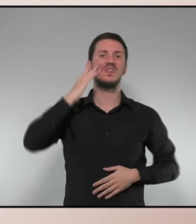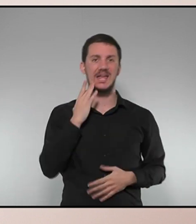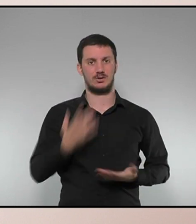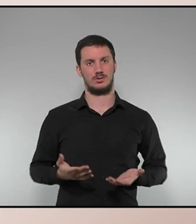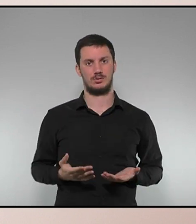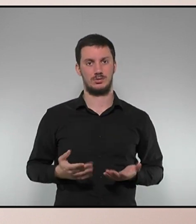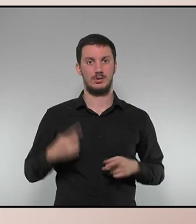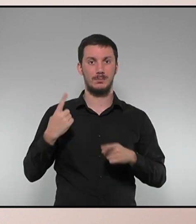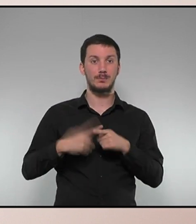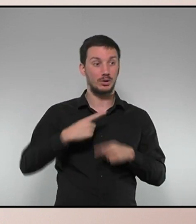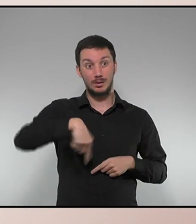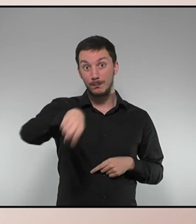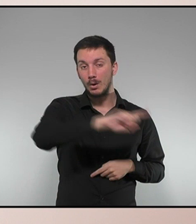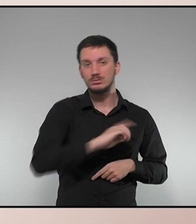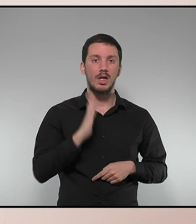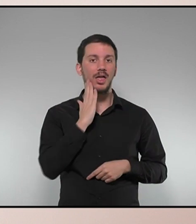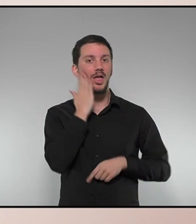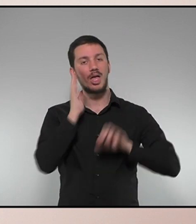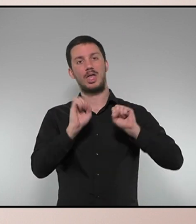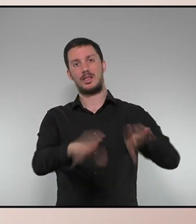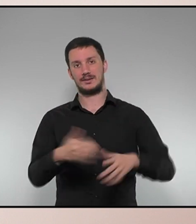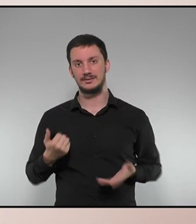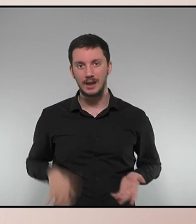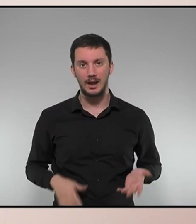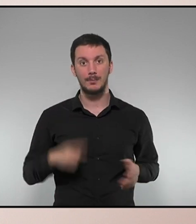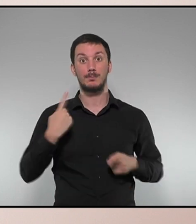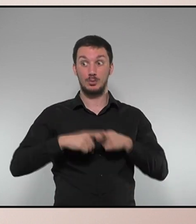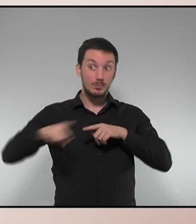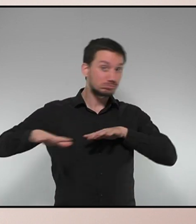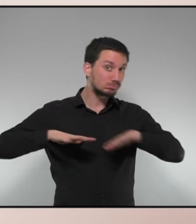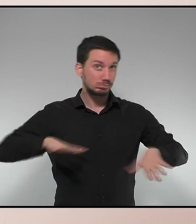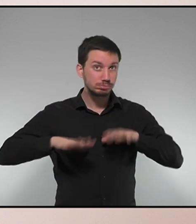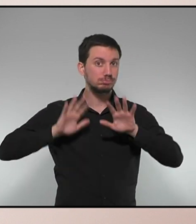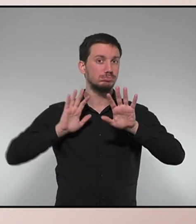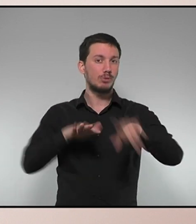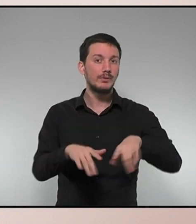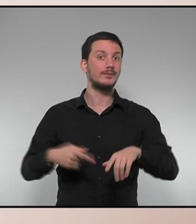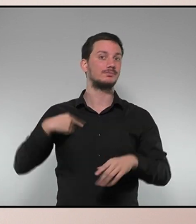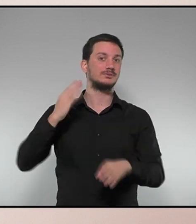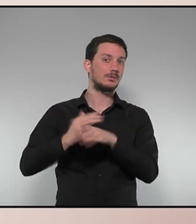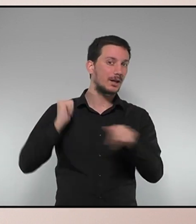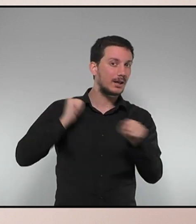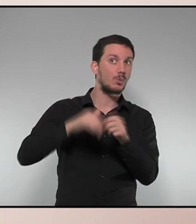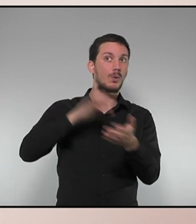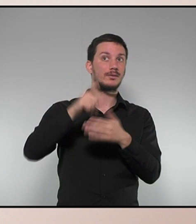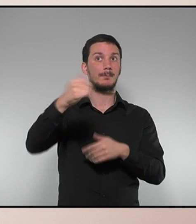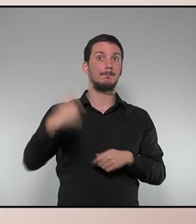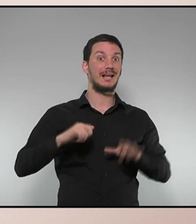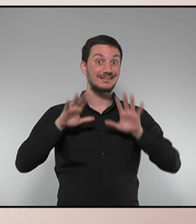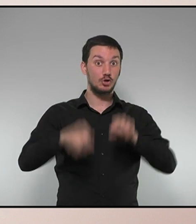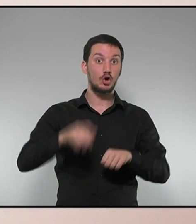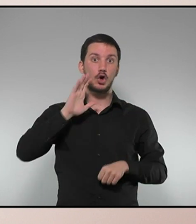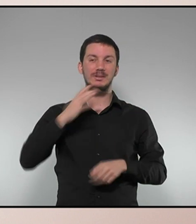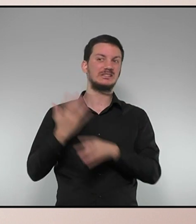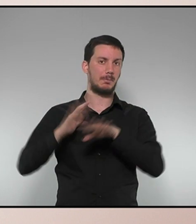per vostès. I ho saben bé perquè aquestes mobilitzacions són una constant des que vostè ocupa la presidència del govern.